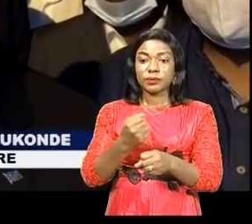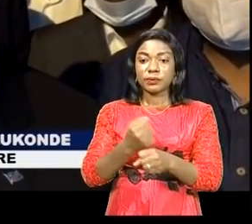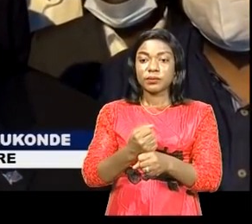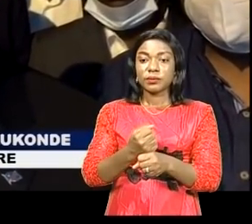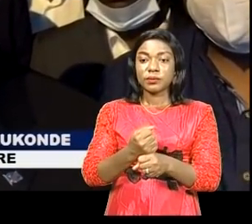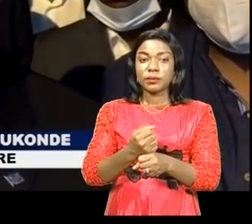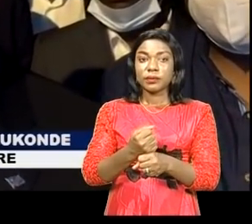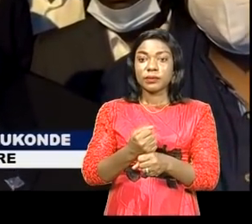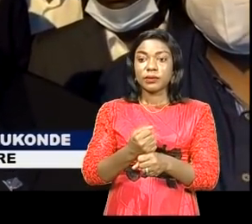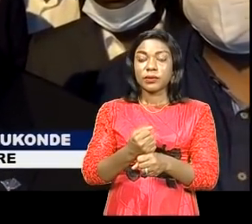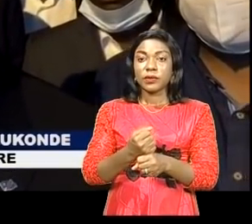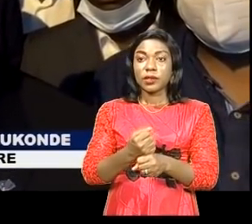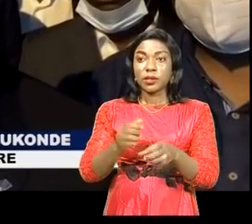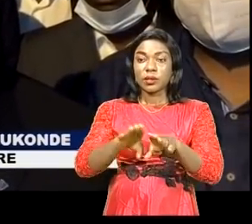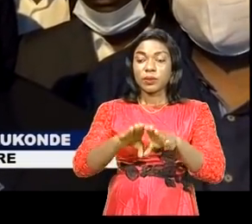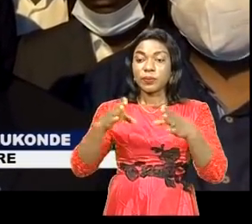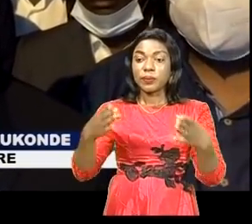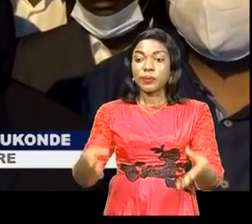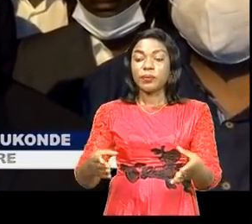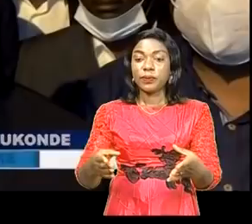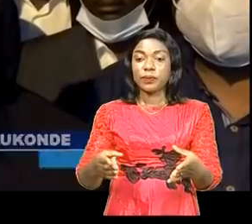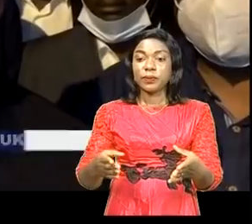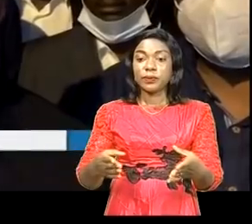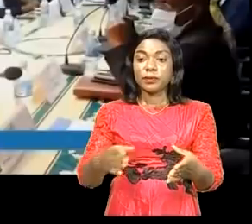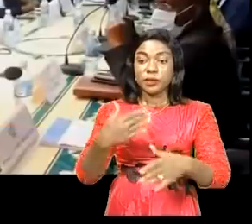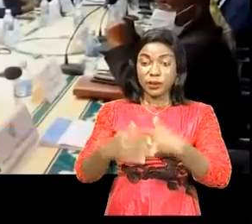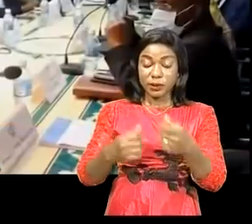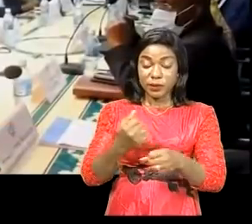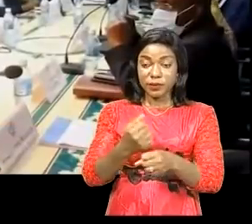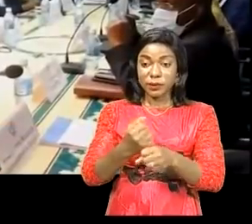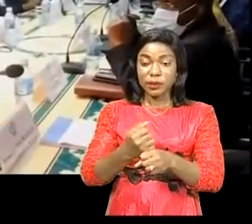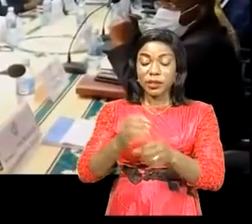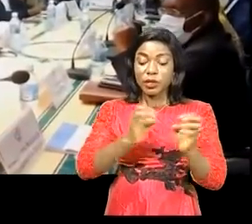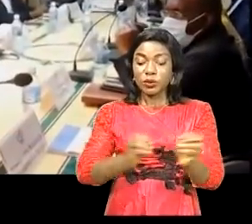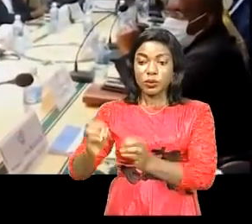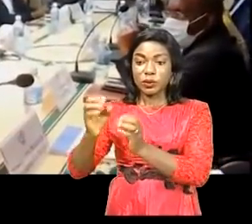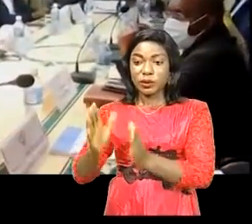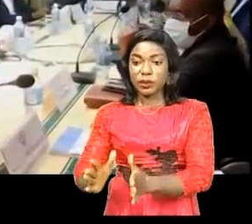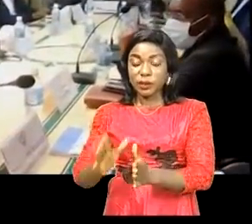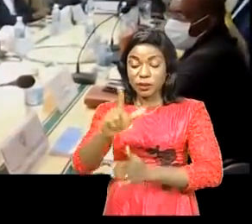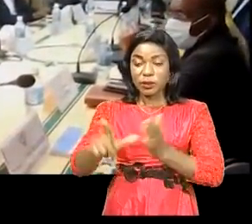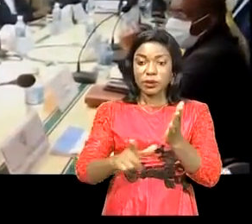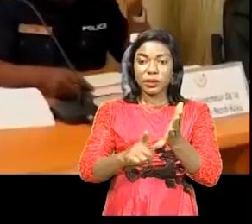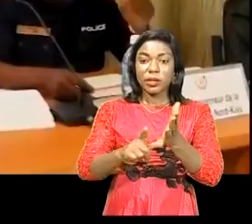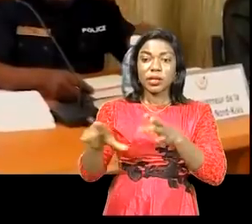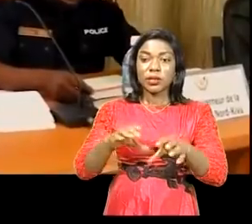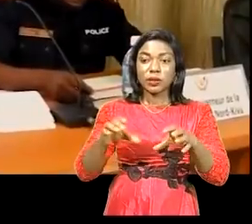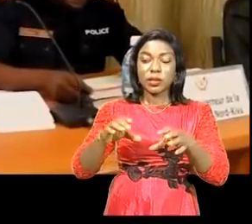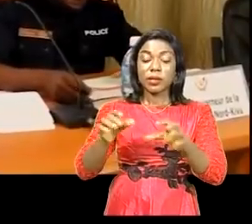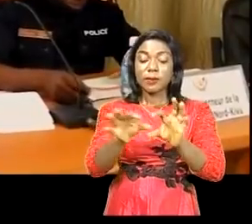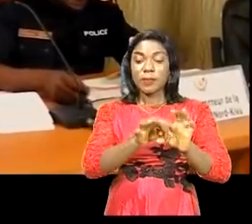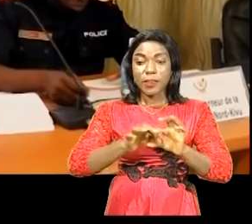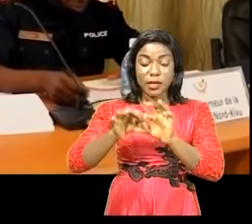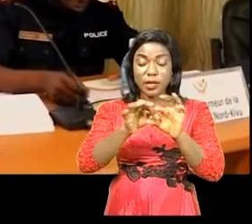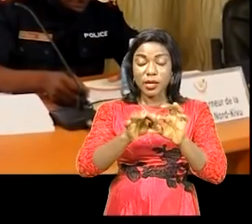aux portes de la République démocratique du Congo. Le coordonnateur humanitaire adjoint des Nations Unies à la République démocratique